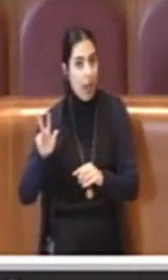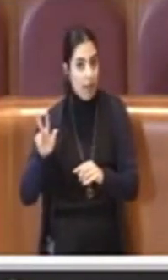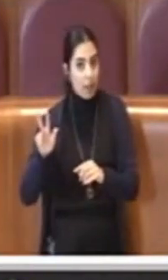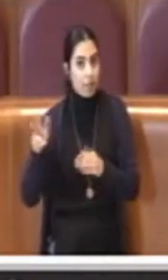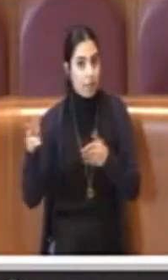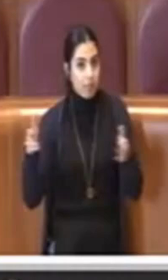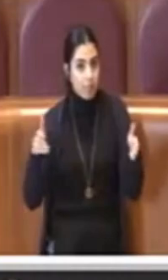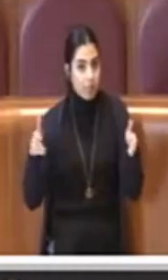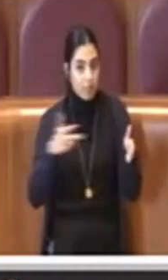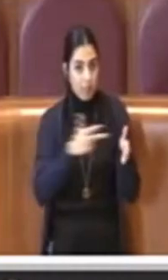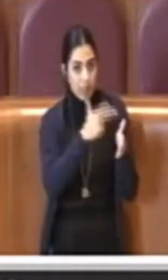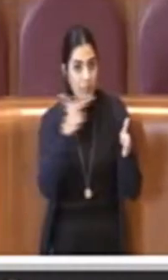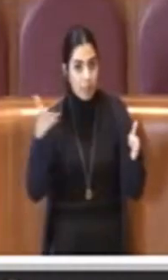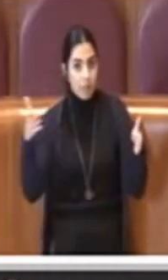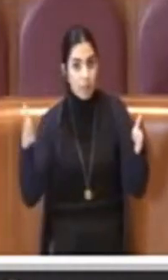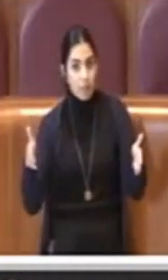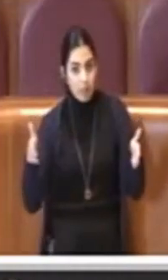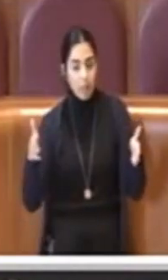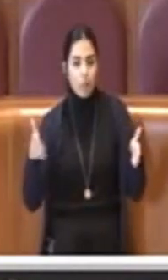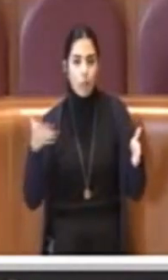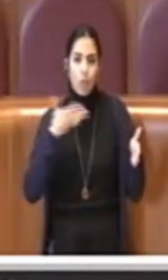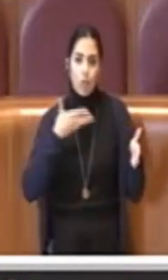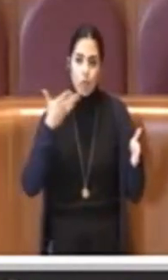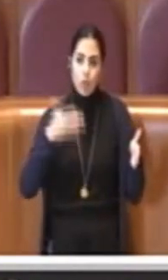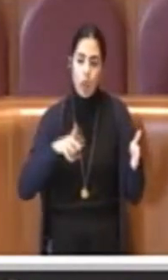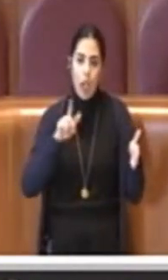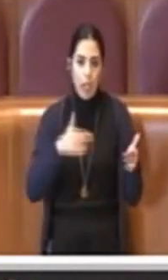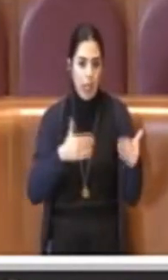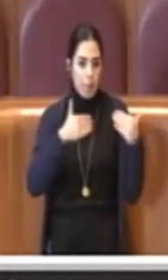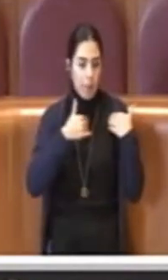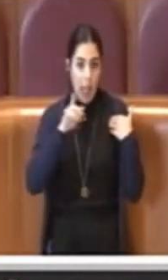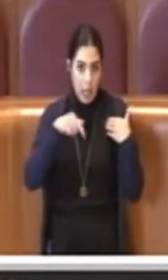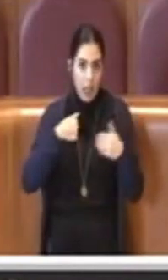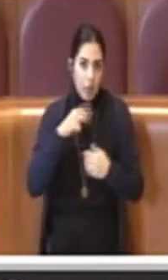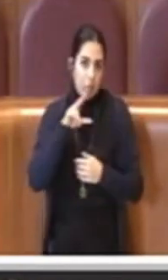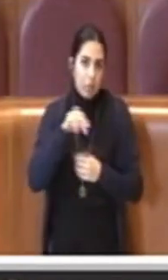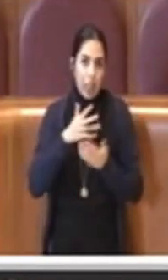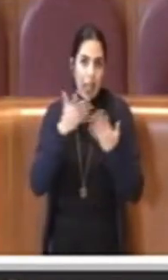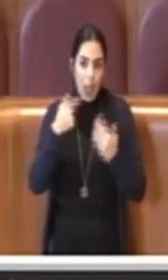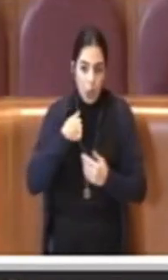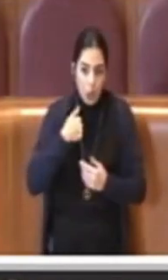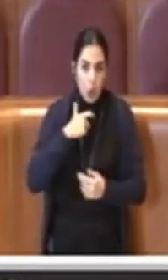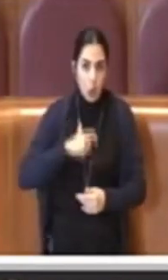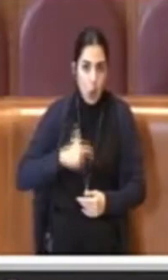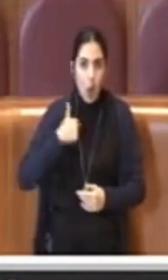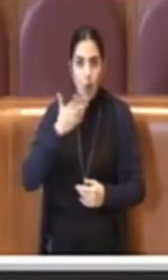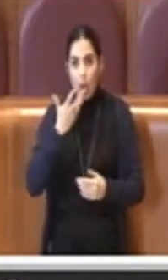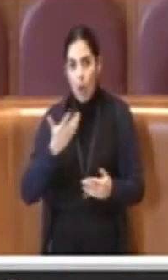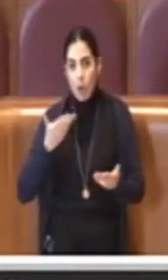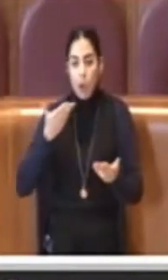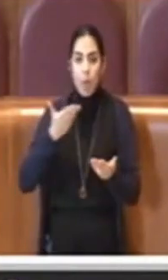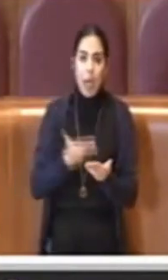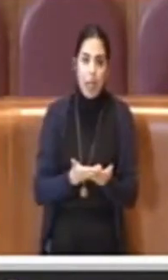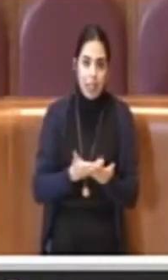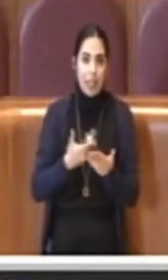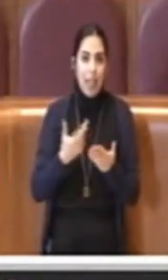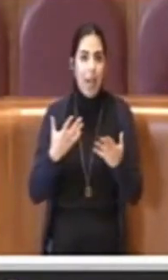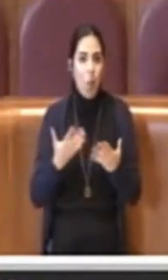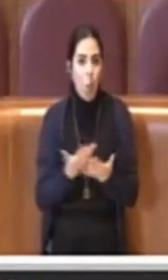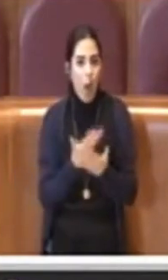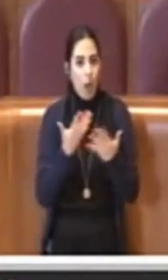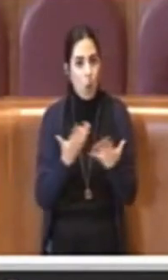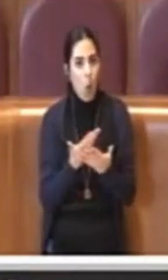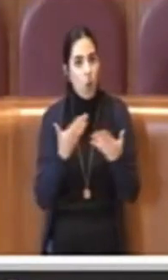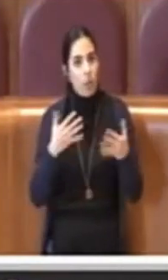stato anche un impegno insomma direttamente anche da parte mia per presentare questo tipo di atto che riguardava